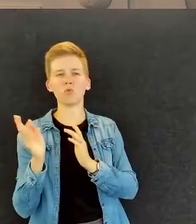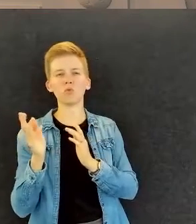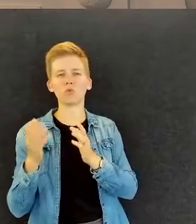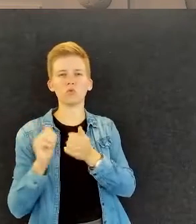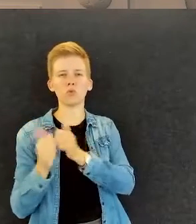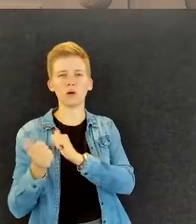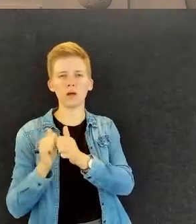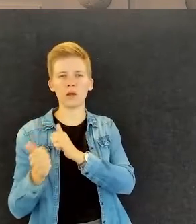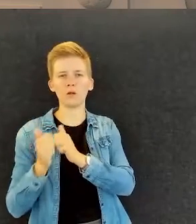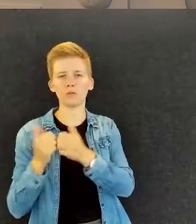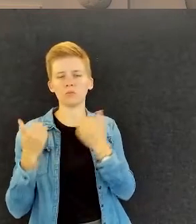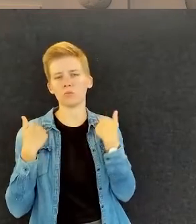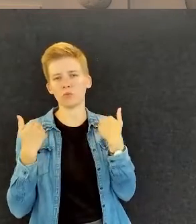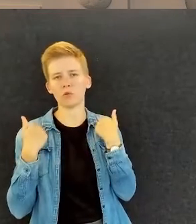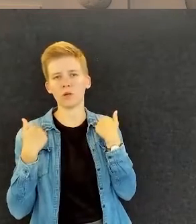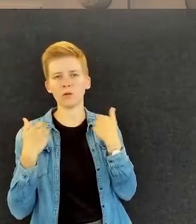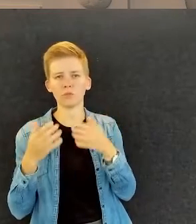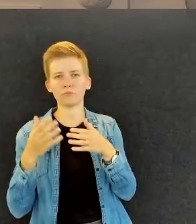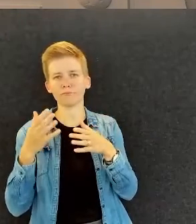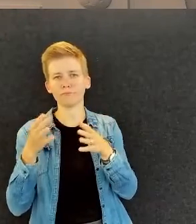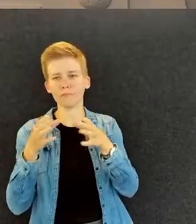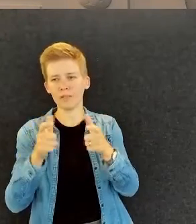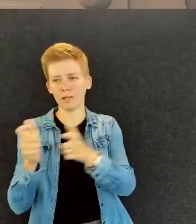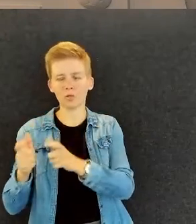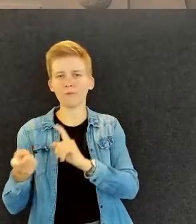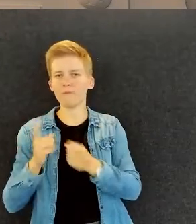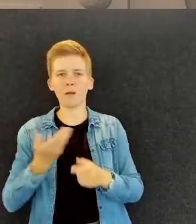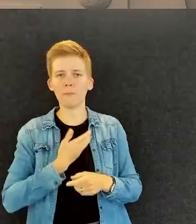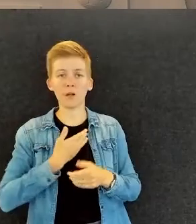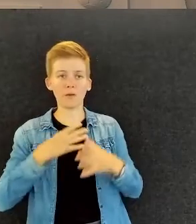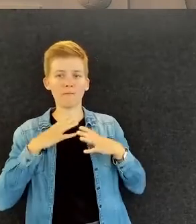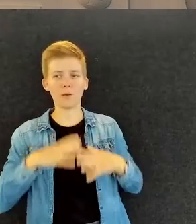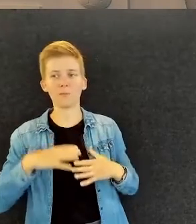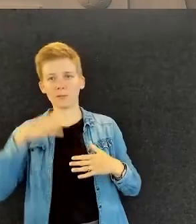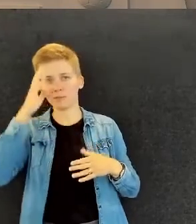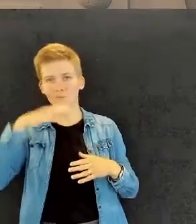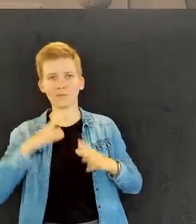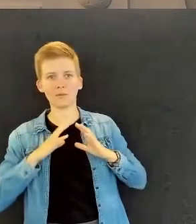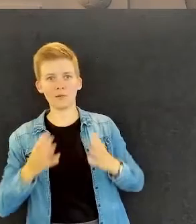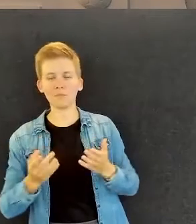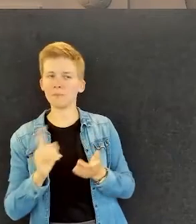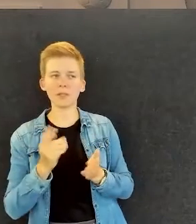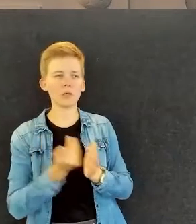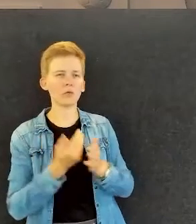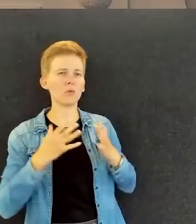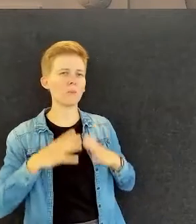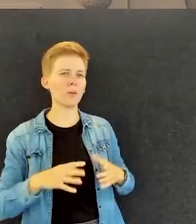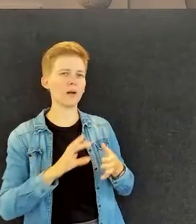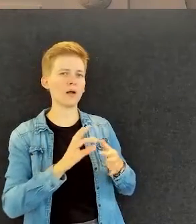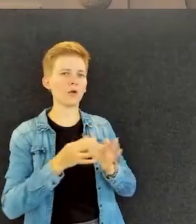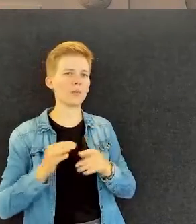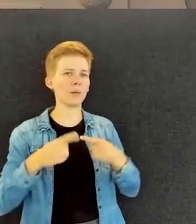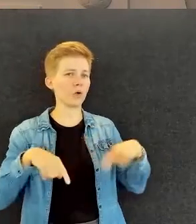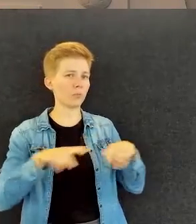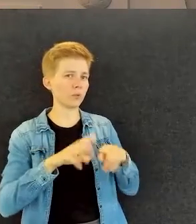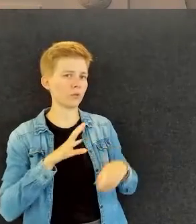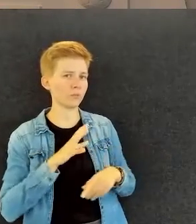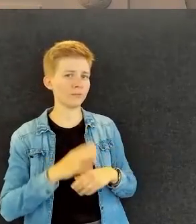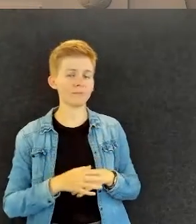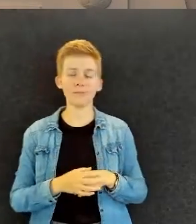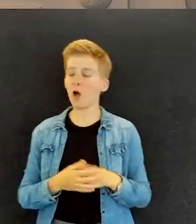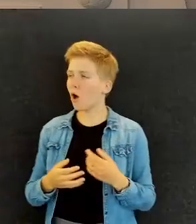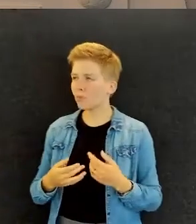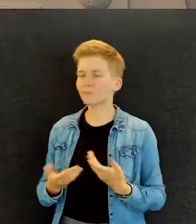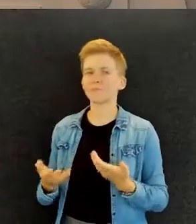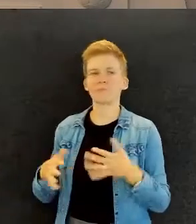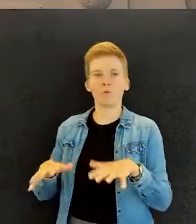ei välttämättä niin paljon ole töissä vammaisia henkilöitä. Miksi näin on, että Paralympiakomiteassa? No ei varmaan ole ihan yllätys,